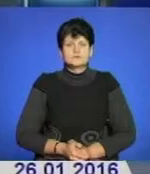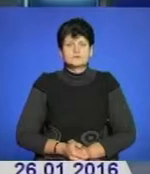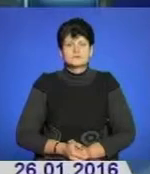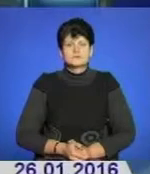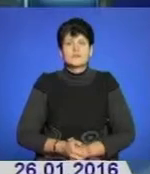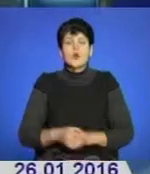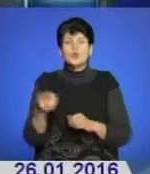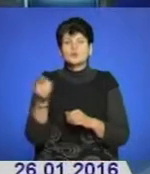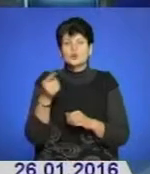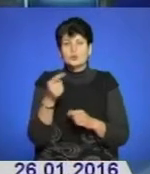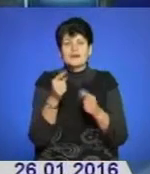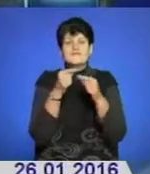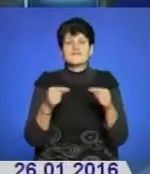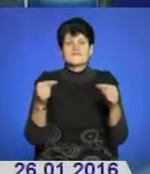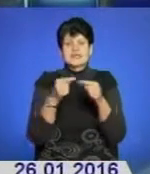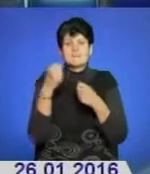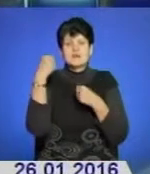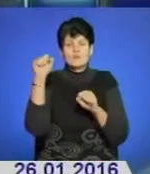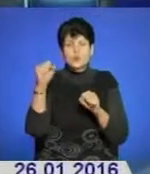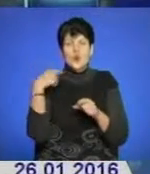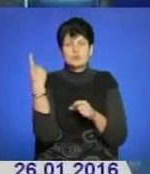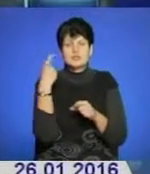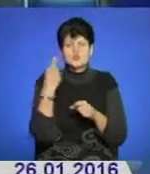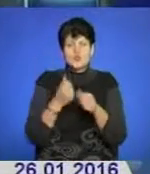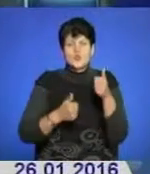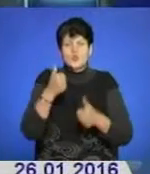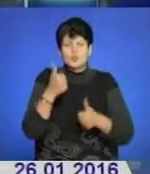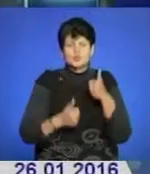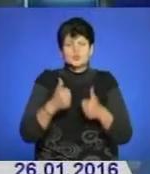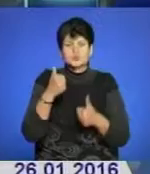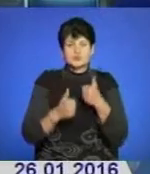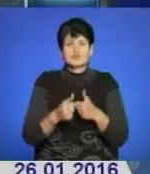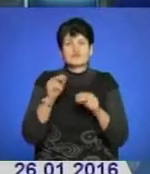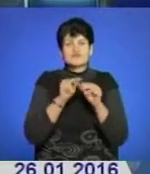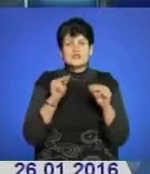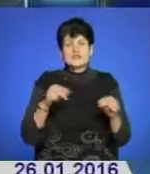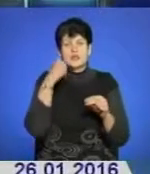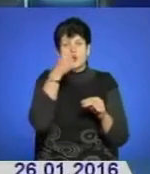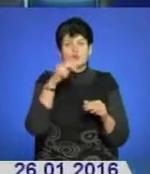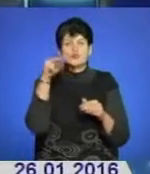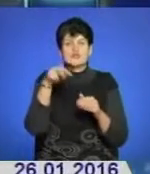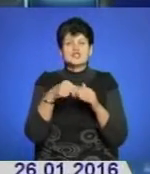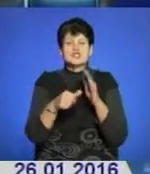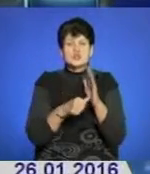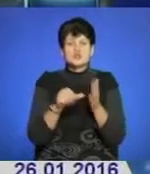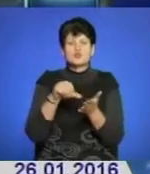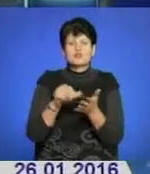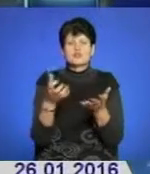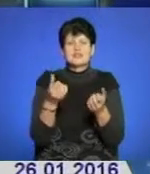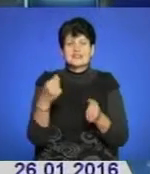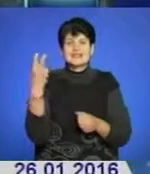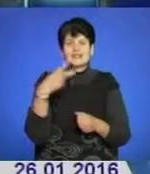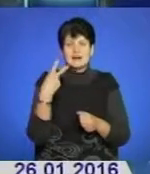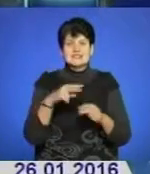У Тернополі визначили переможців обласного етапу всеукраїнського конкурсу «Учитель року-2016», участь в якому взяли 20